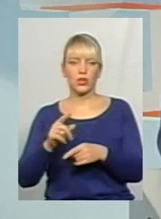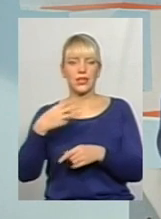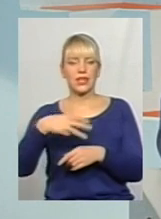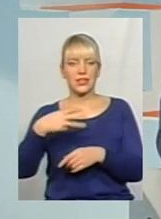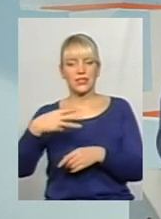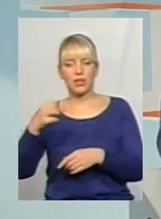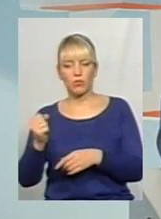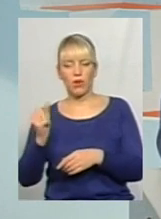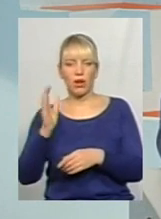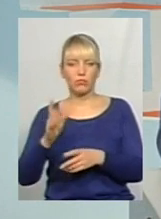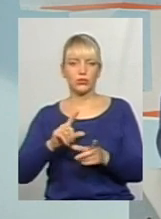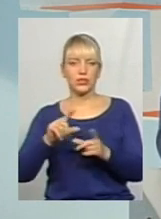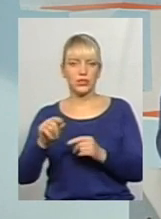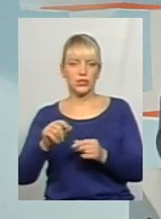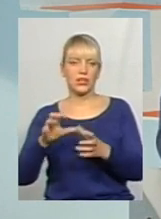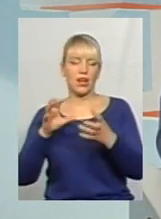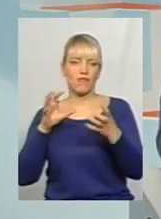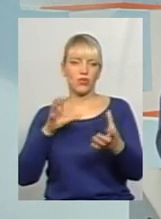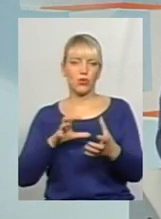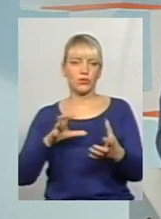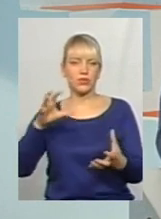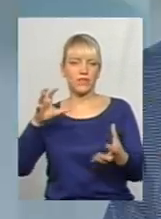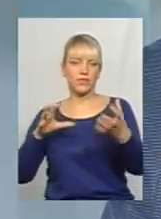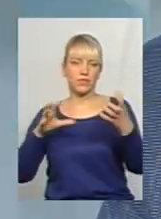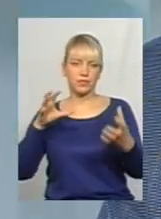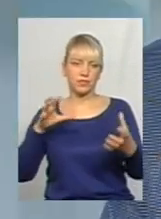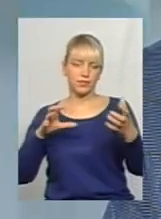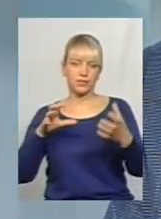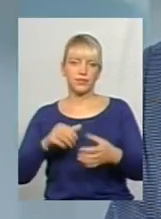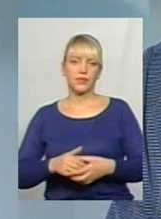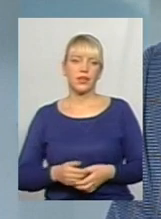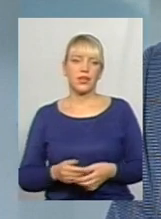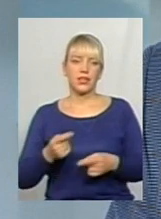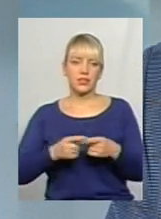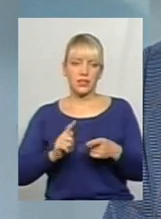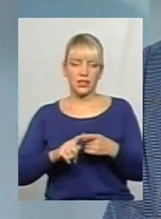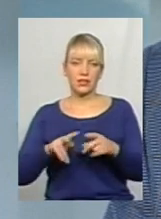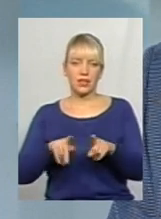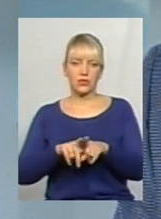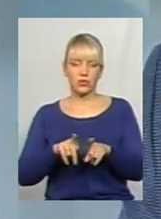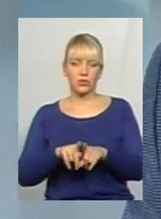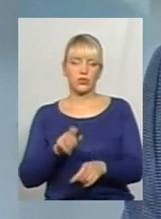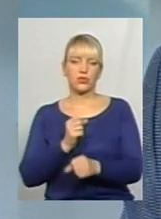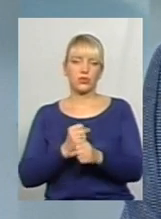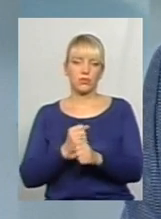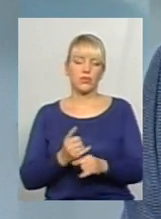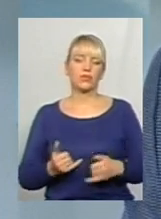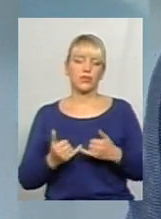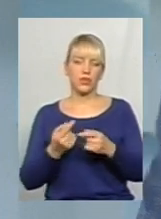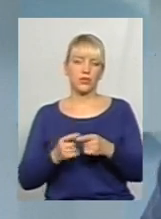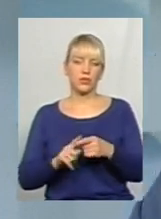30А будуть їздити автобуси великої місткості, першого класу. Це також розроблено для того, щоб